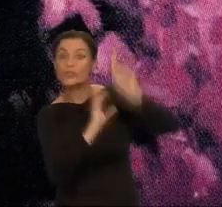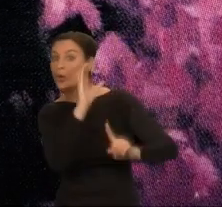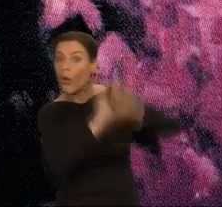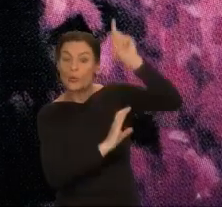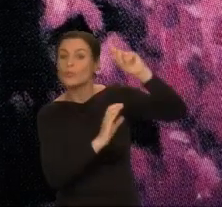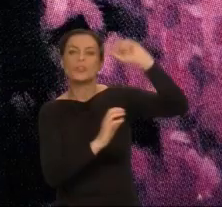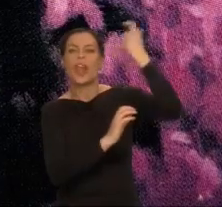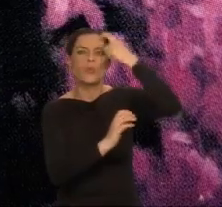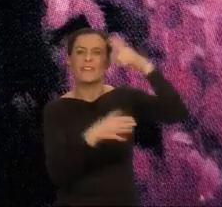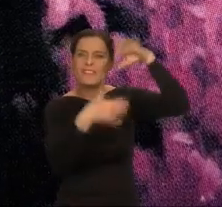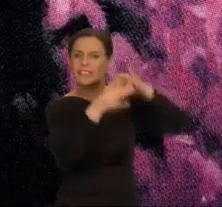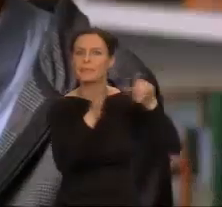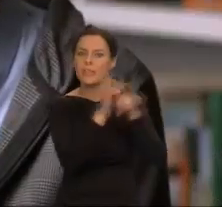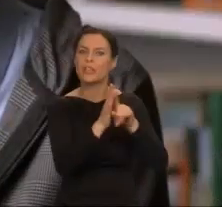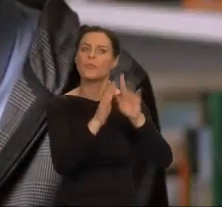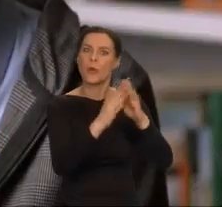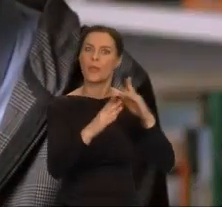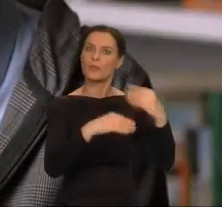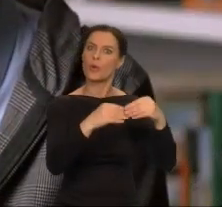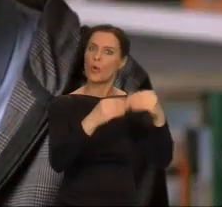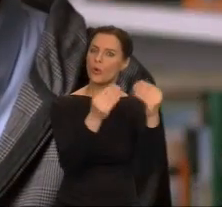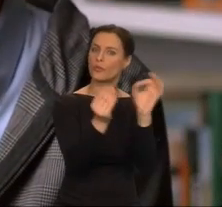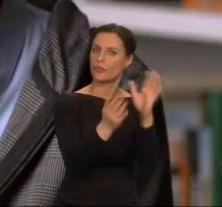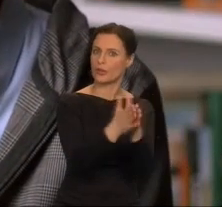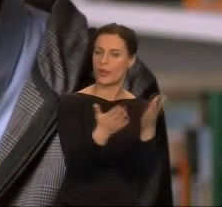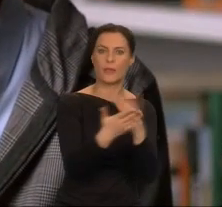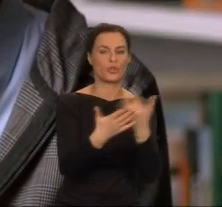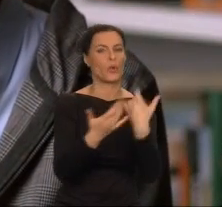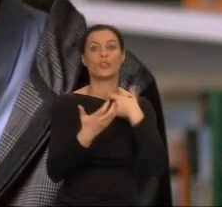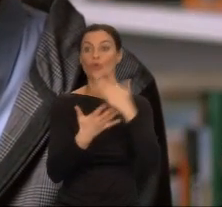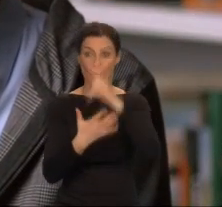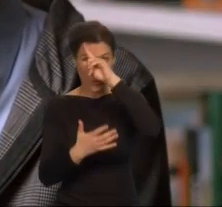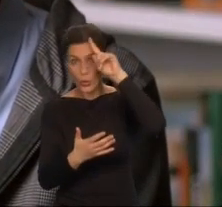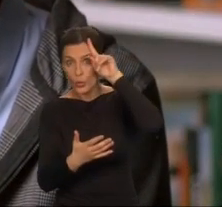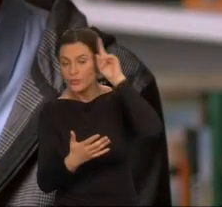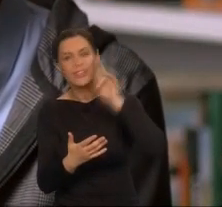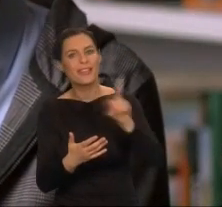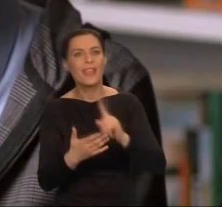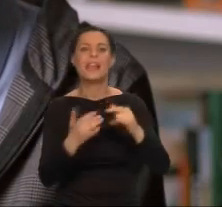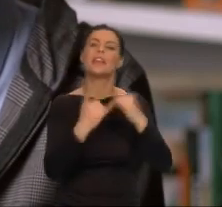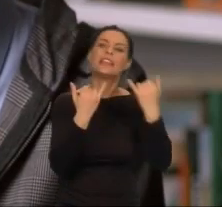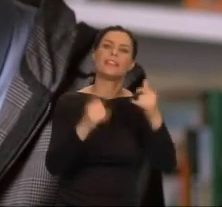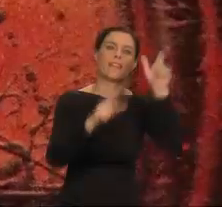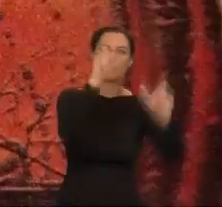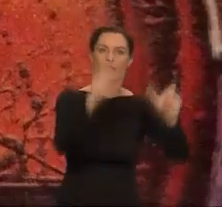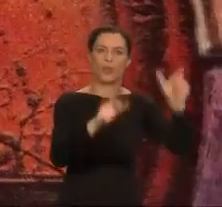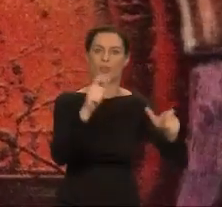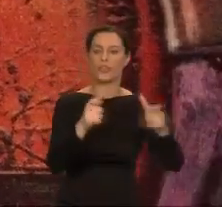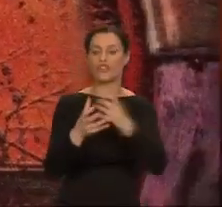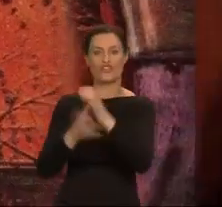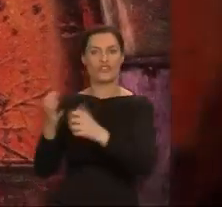elementy typowe dla jej późniejszej twórczości. Istoty pozaziemskie, przyszłość i światy alternatywne.